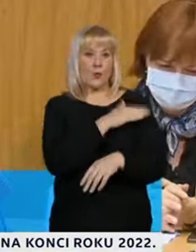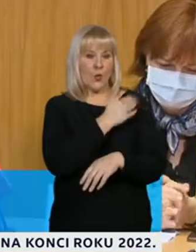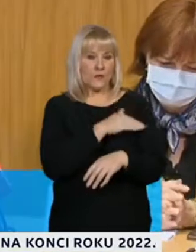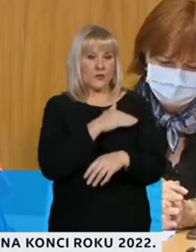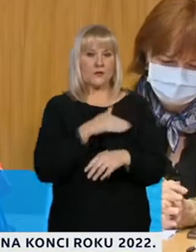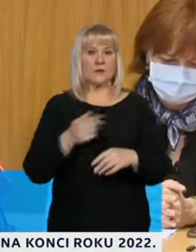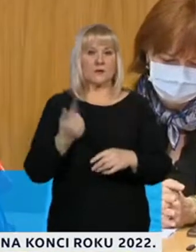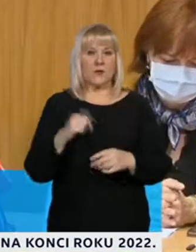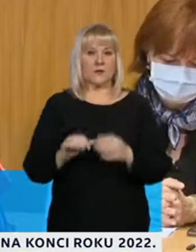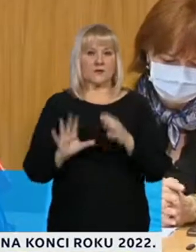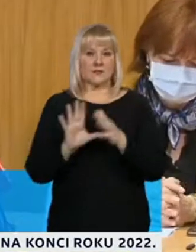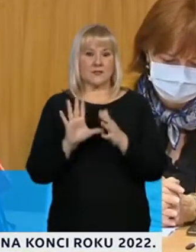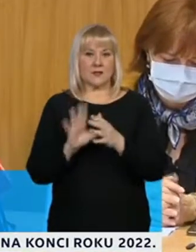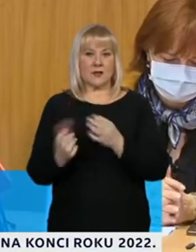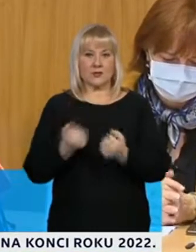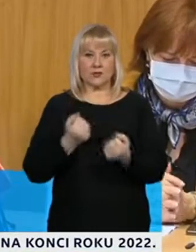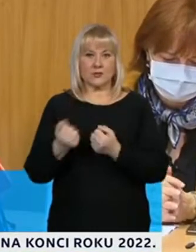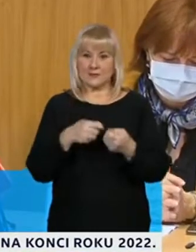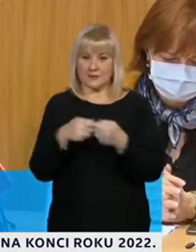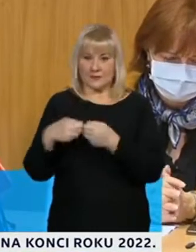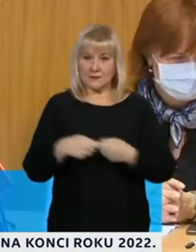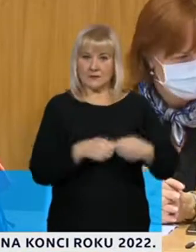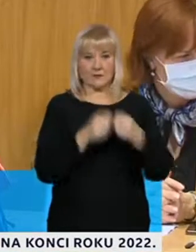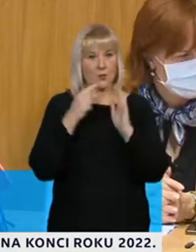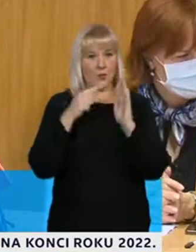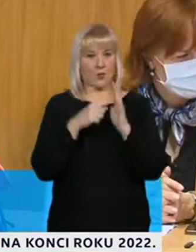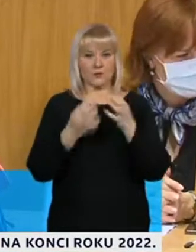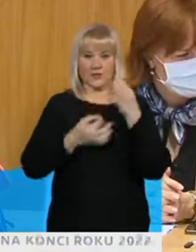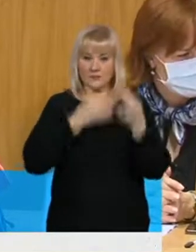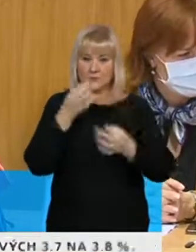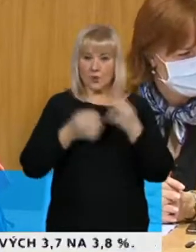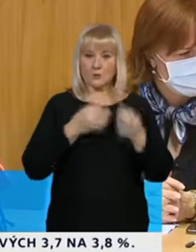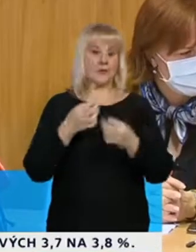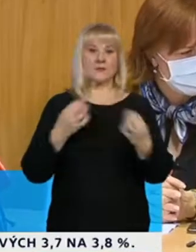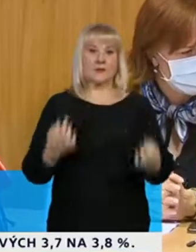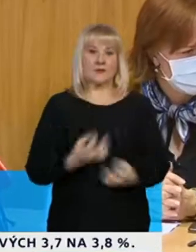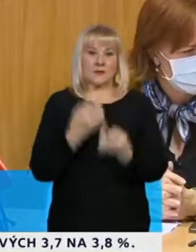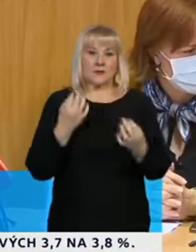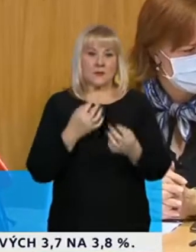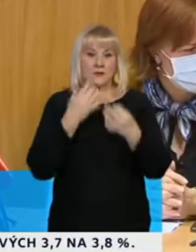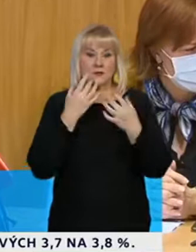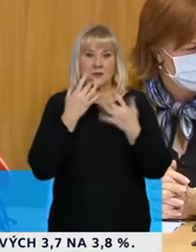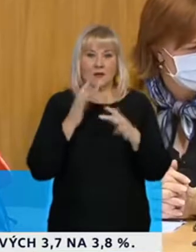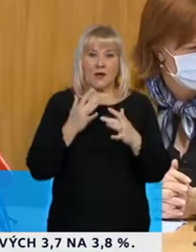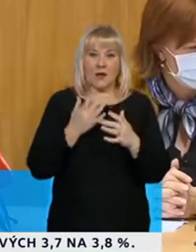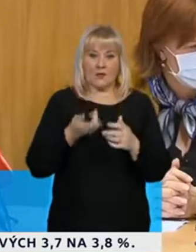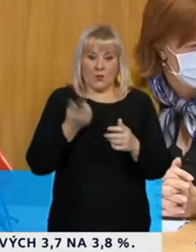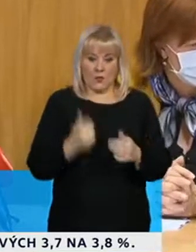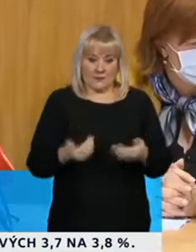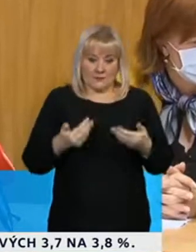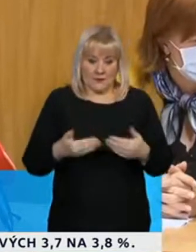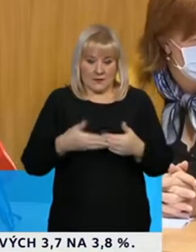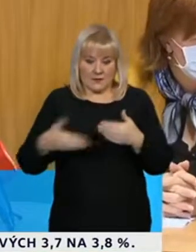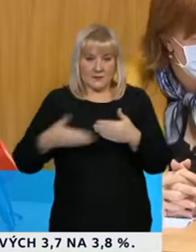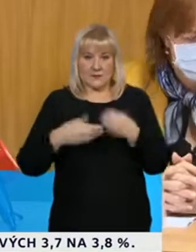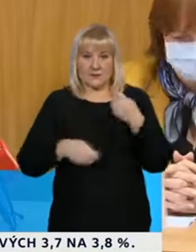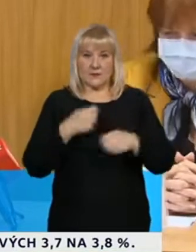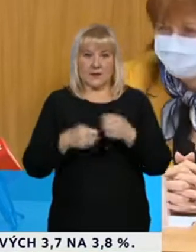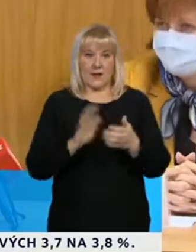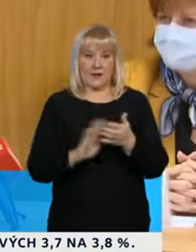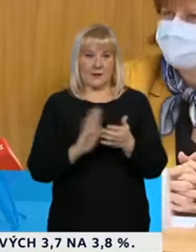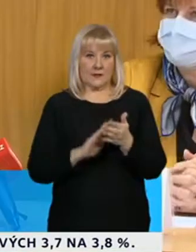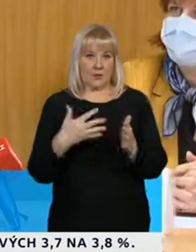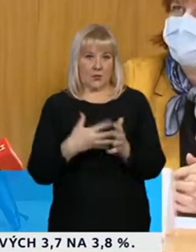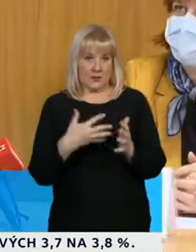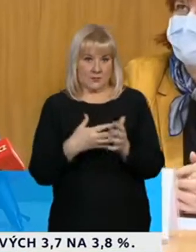centrálního řidícího týmu, předvede informaci o tom, jakým způsobem ode dneška probíhají antigenní testy. Zprvu je jich